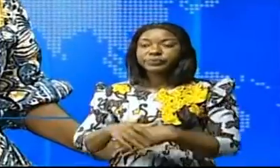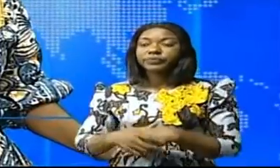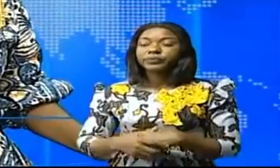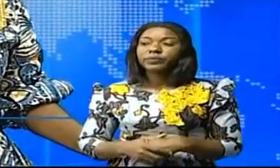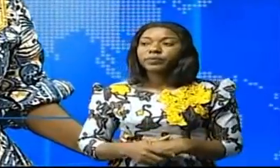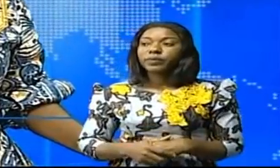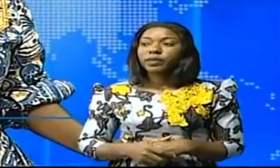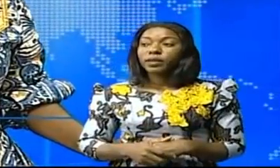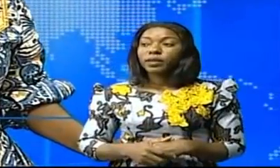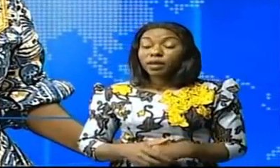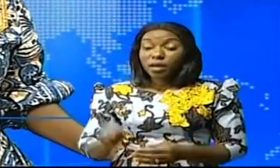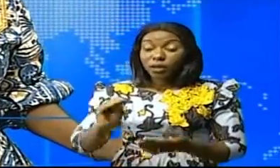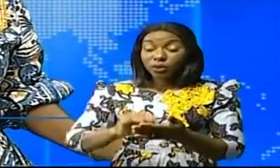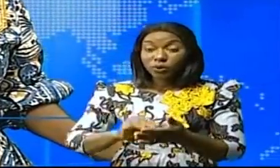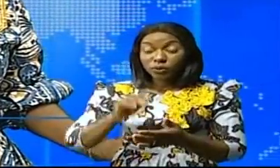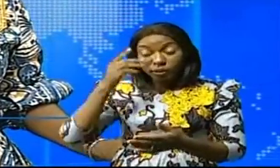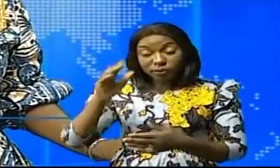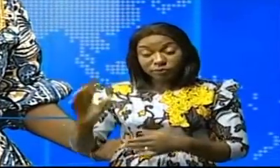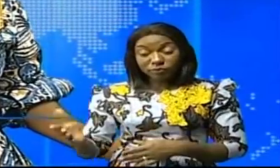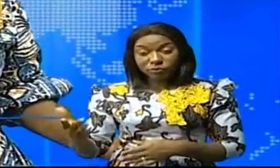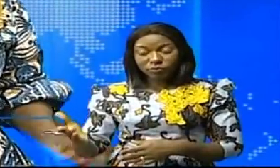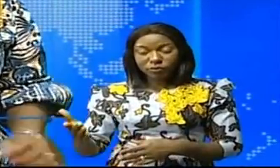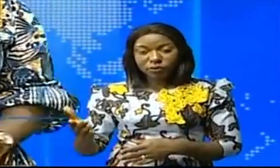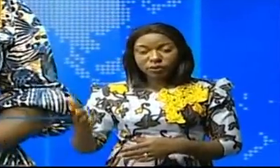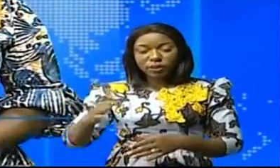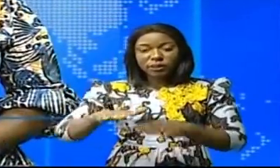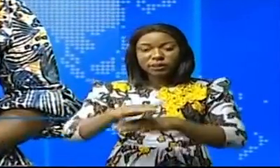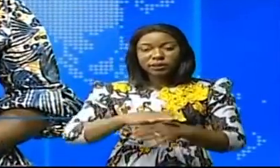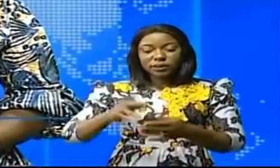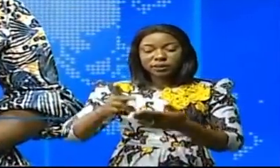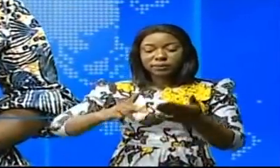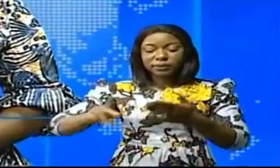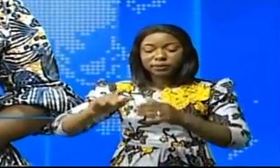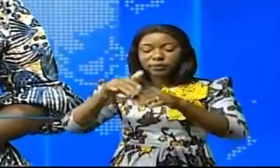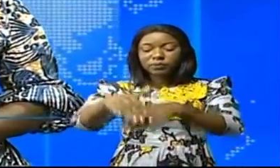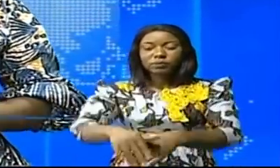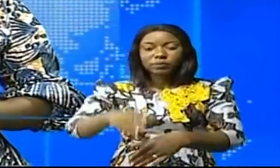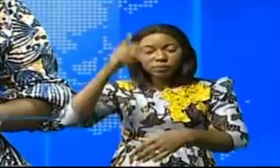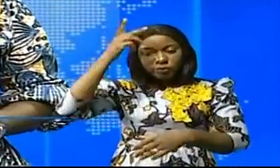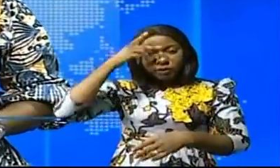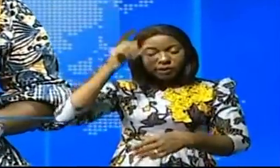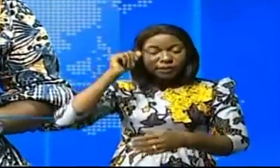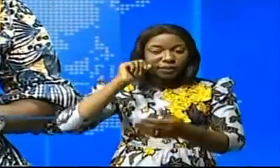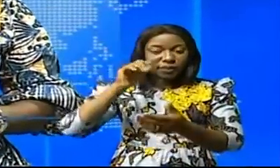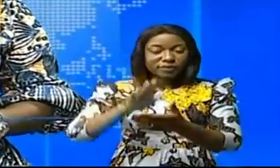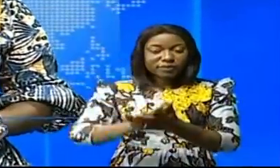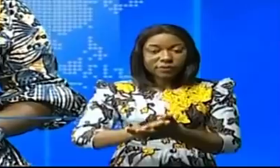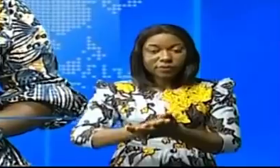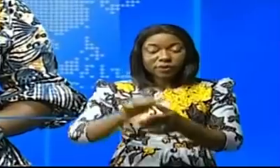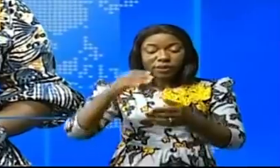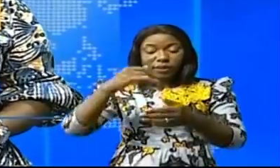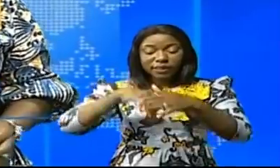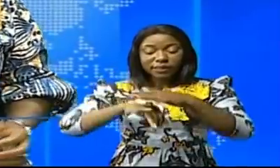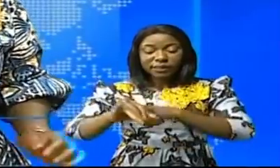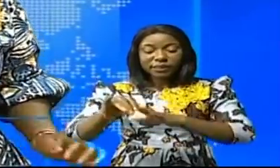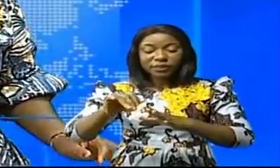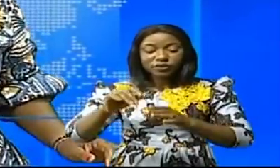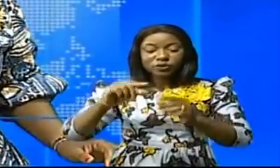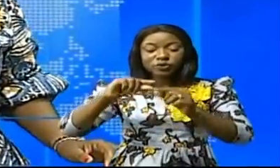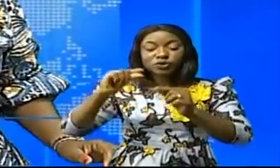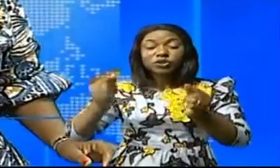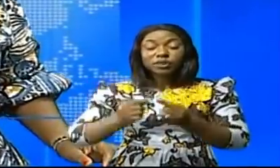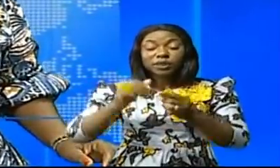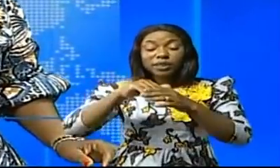Une matinée citoyenne sur la participation politique de la femme, l'intégration du genre dans la loi